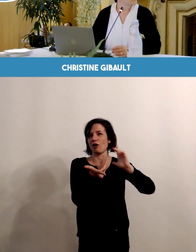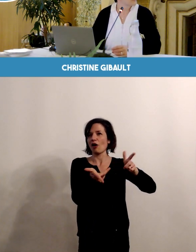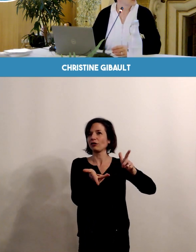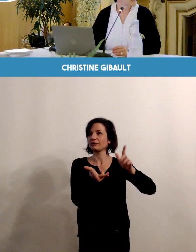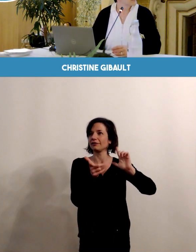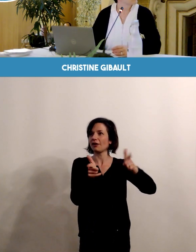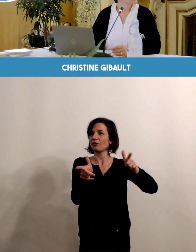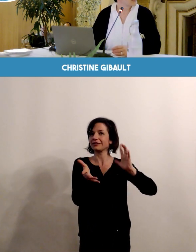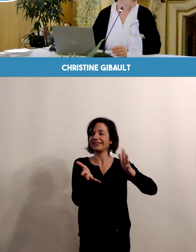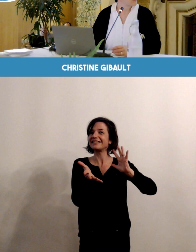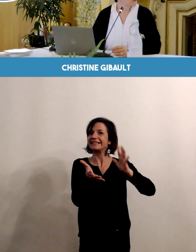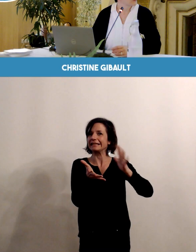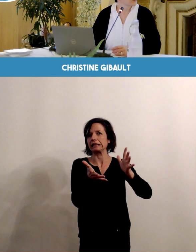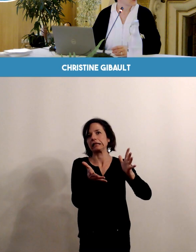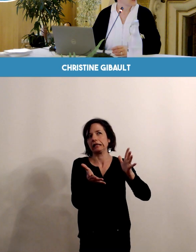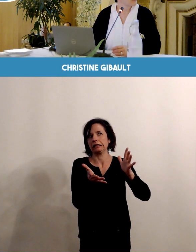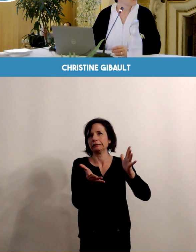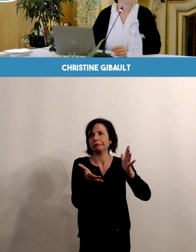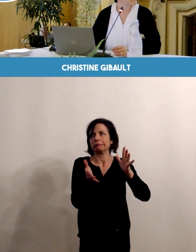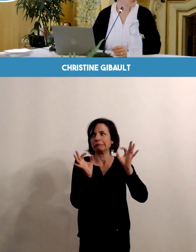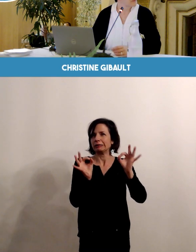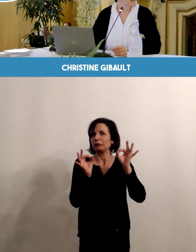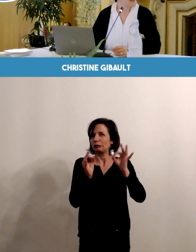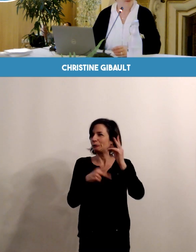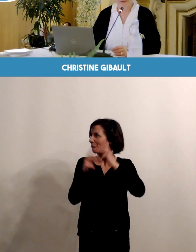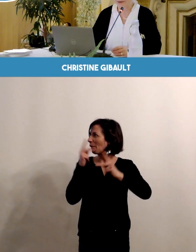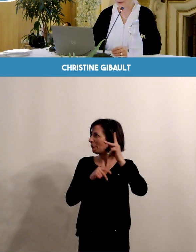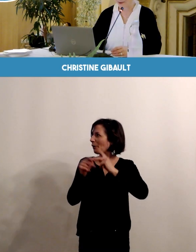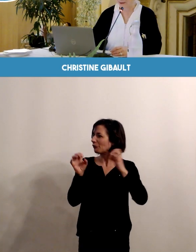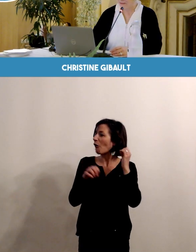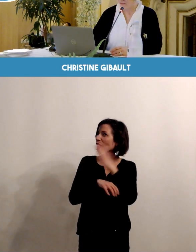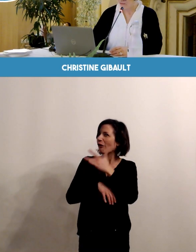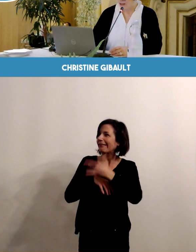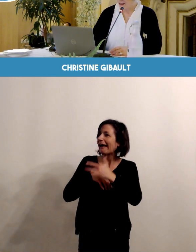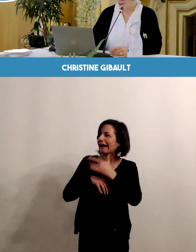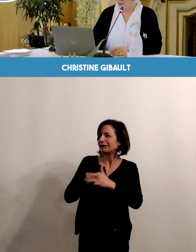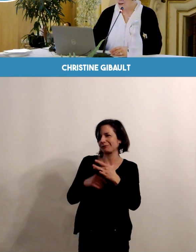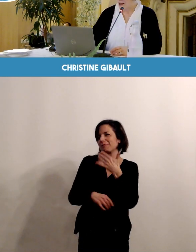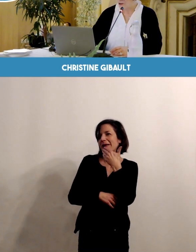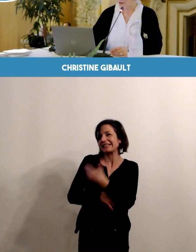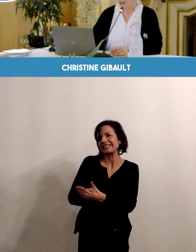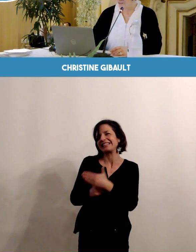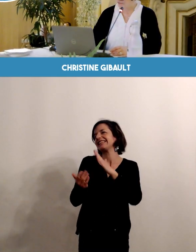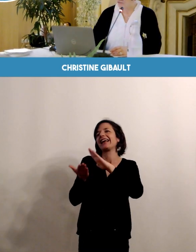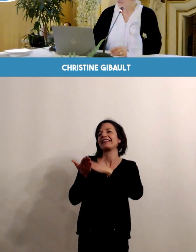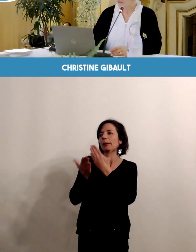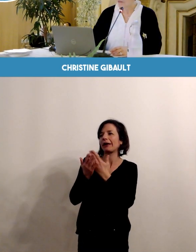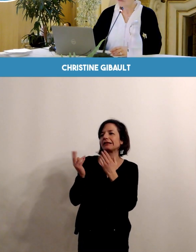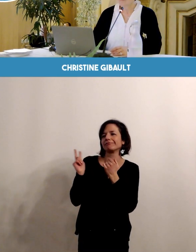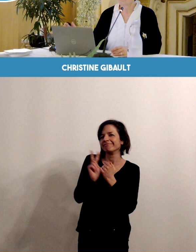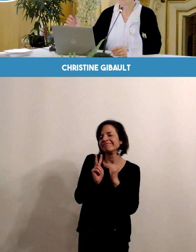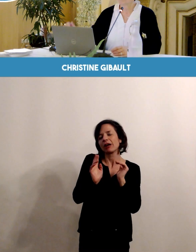nous avons adressé un peu tardivement notre diaporama. Donc merci à vous d'avoir assuré.